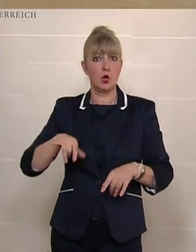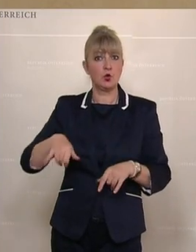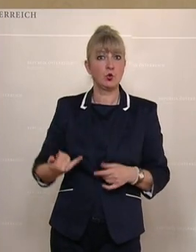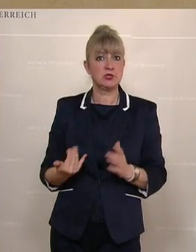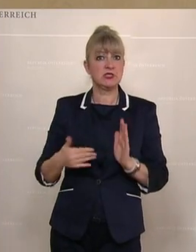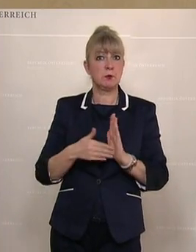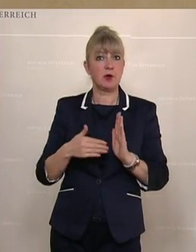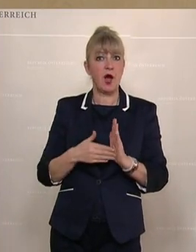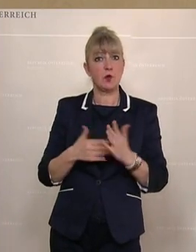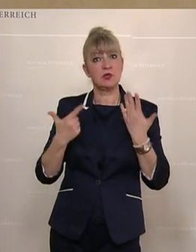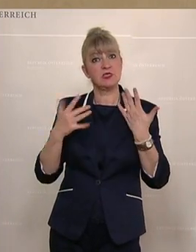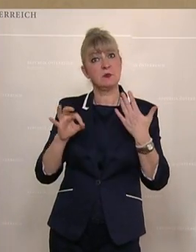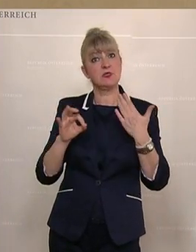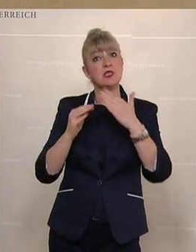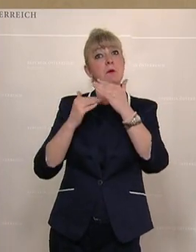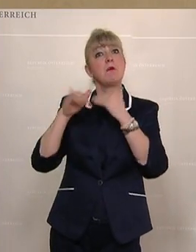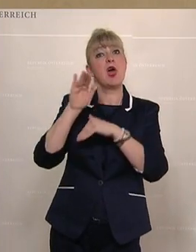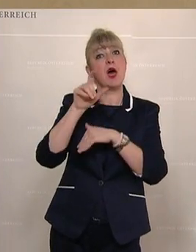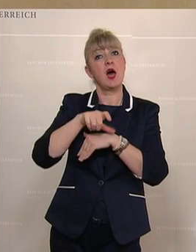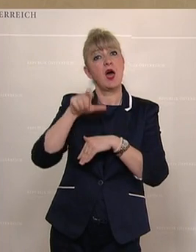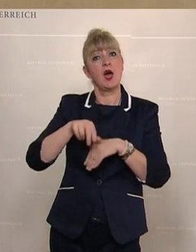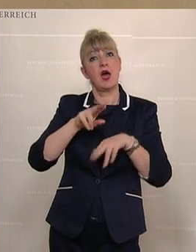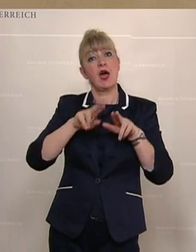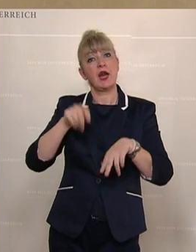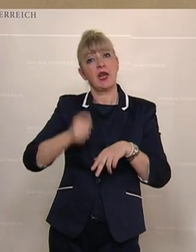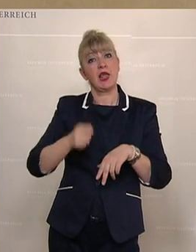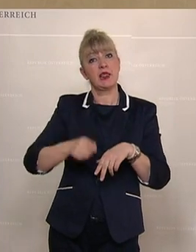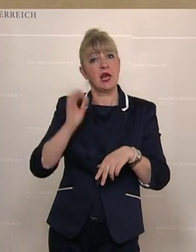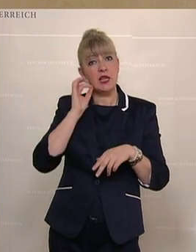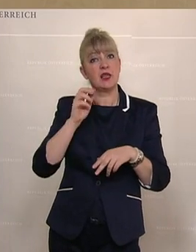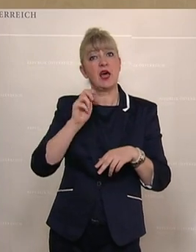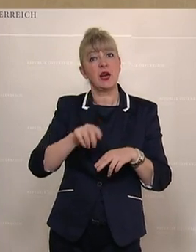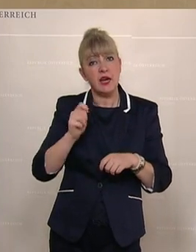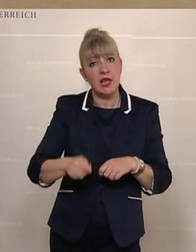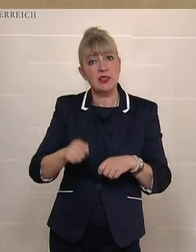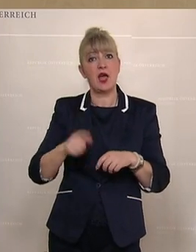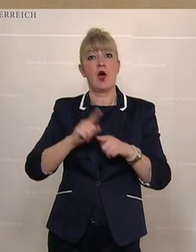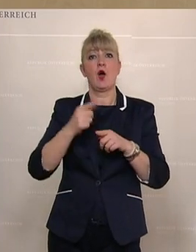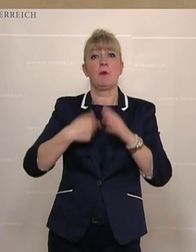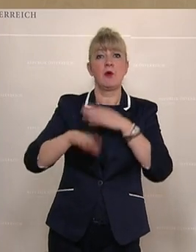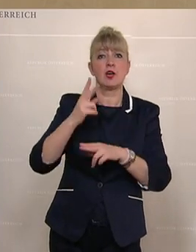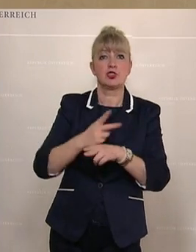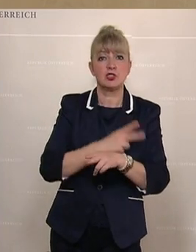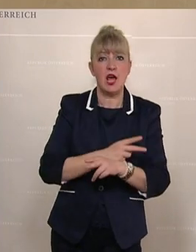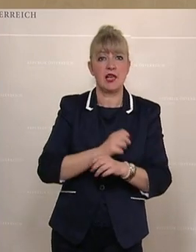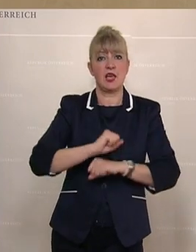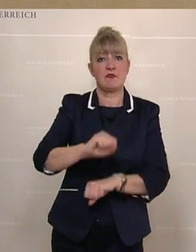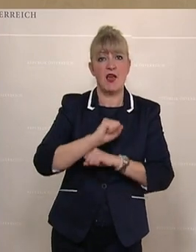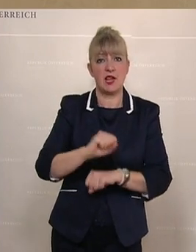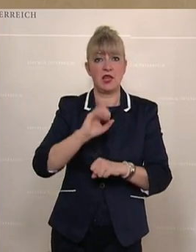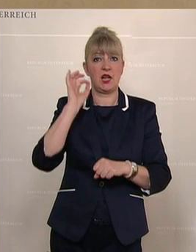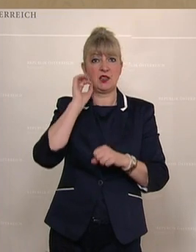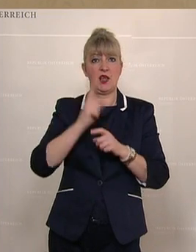70 mehr Richterinnen und Richter, mehr Staatsanwältinnen und Staatsanwälte. Jetzt haben wir da noch gar keine Schritte unternommen.